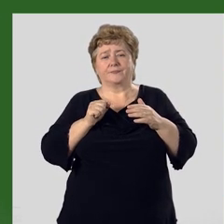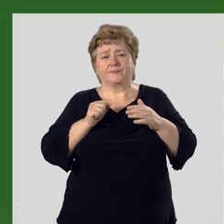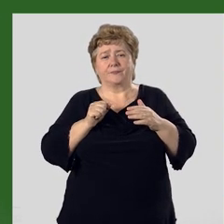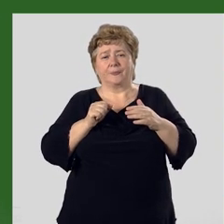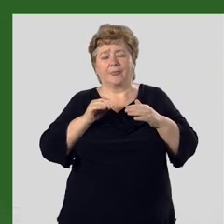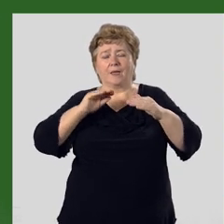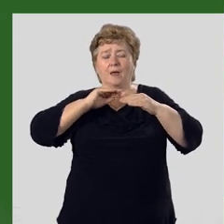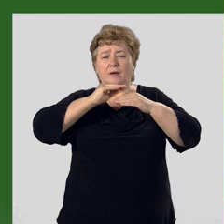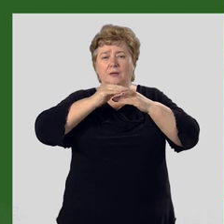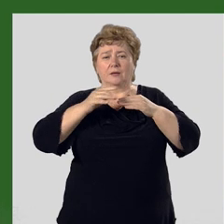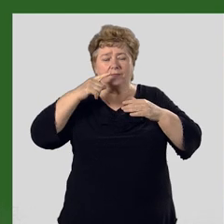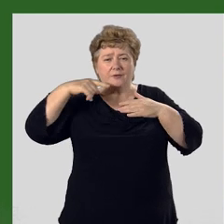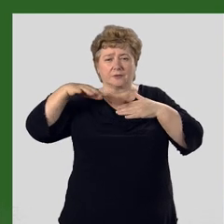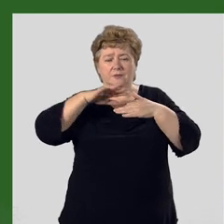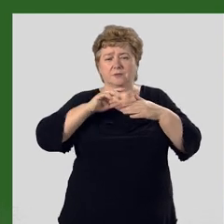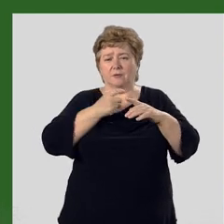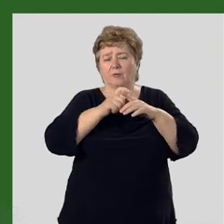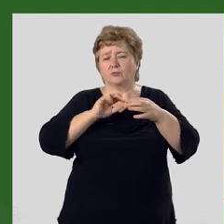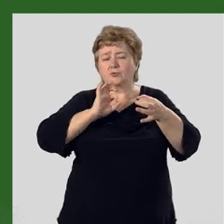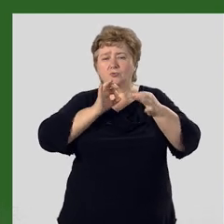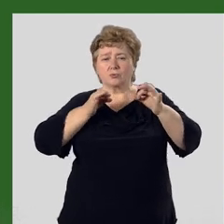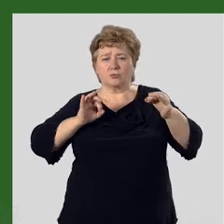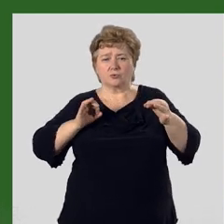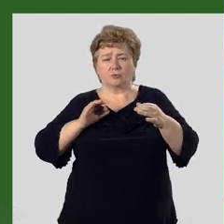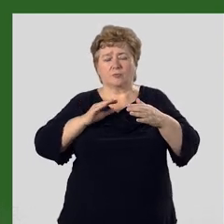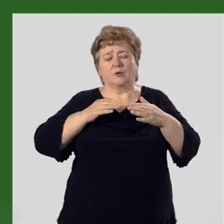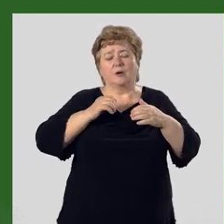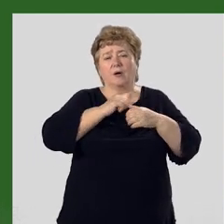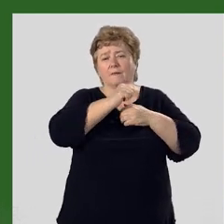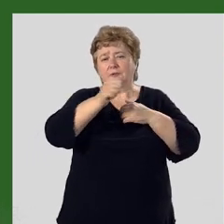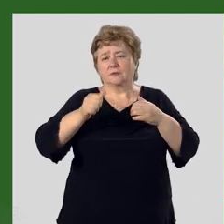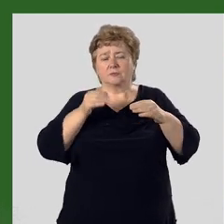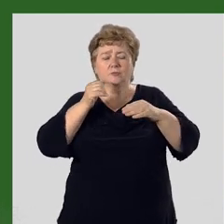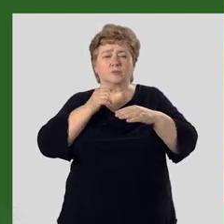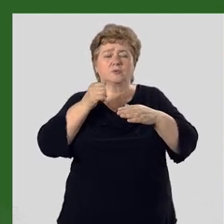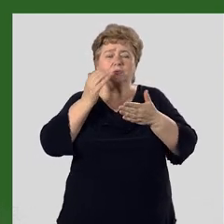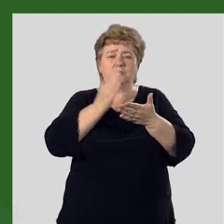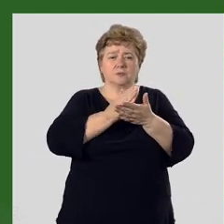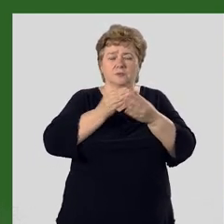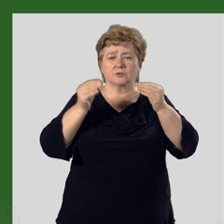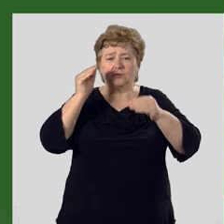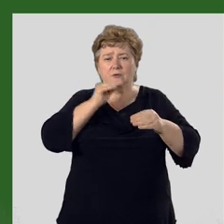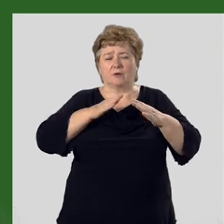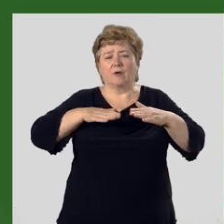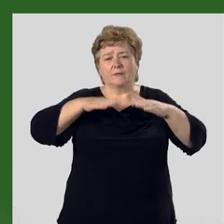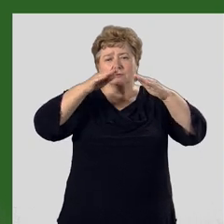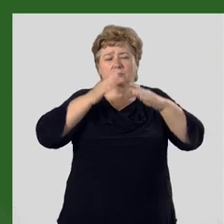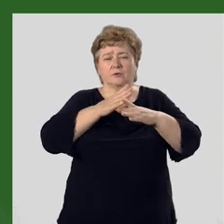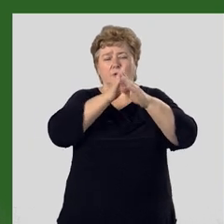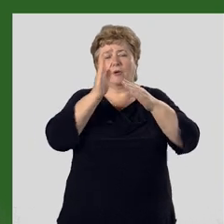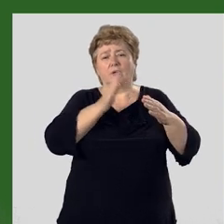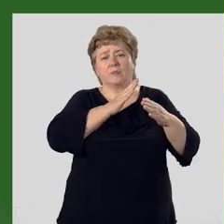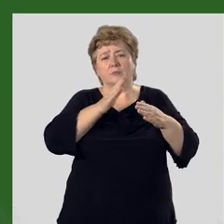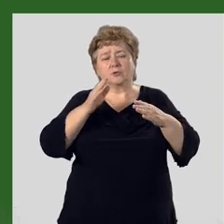Рельеф Кыргызстана очень сложный. В основном состоит из сочетания высоких гор и